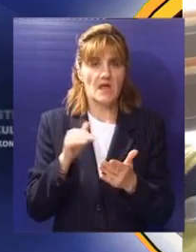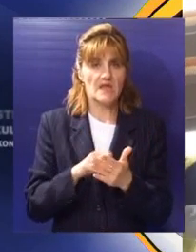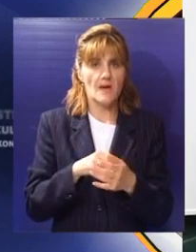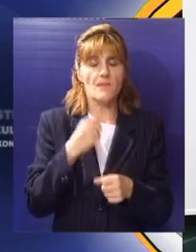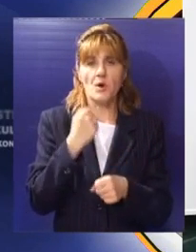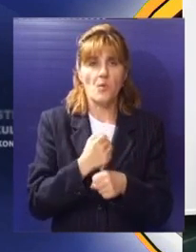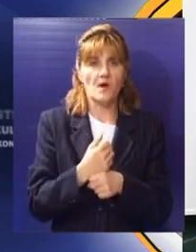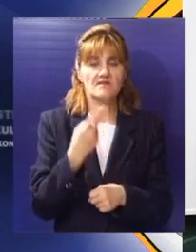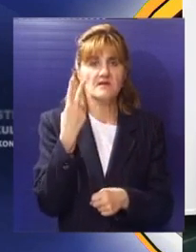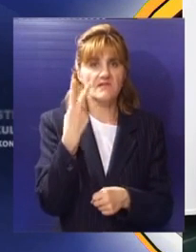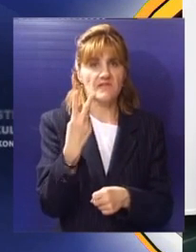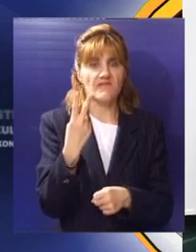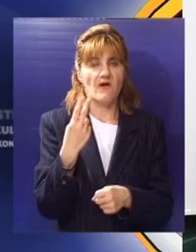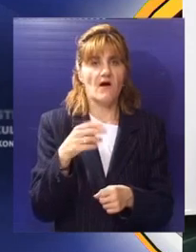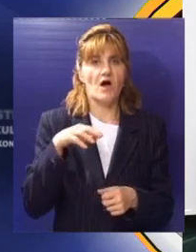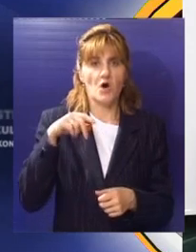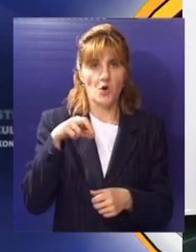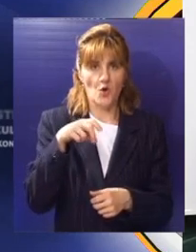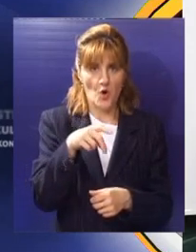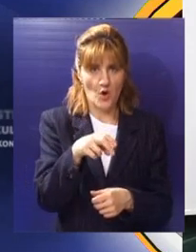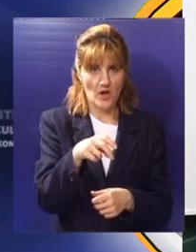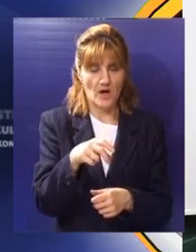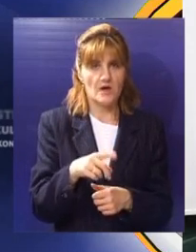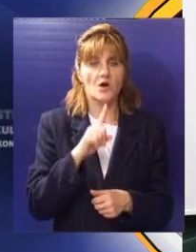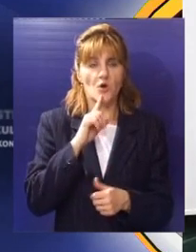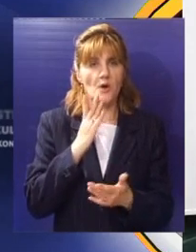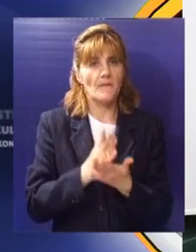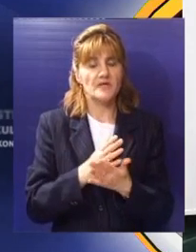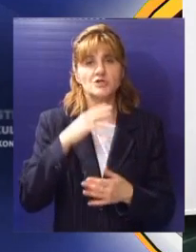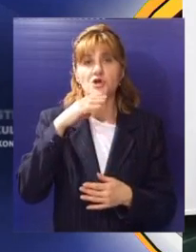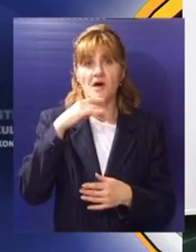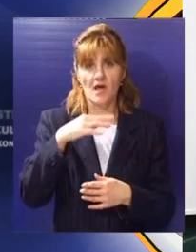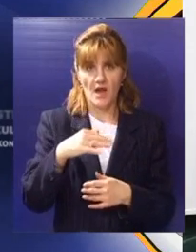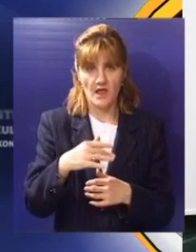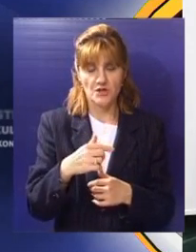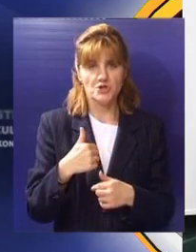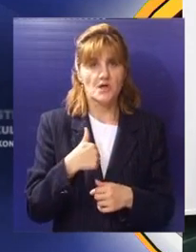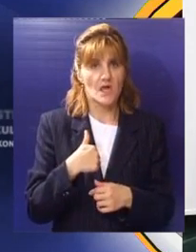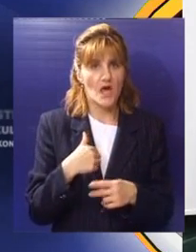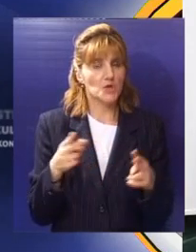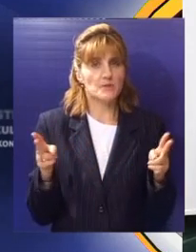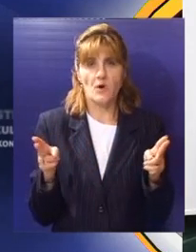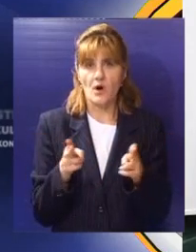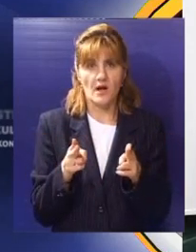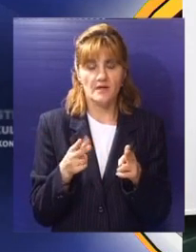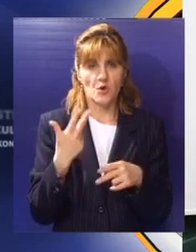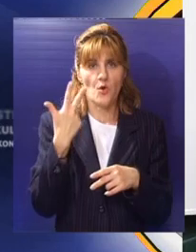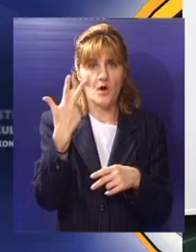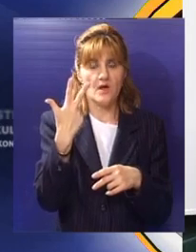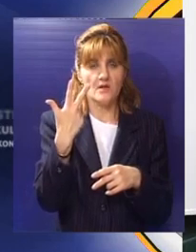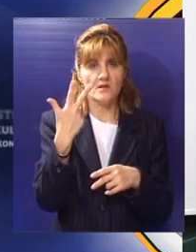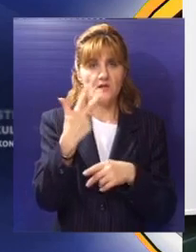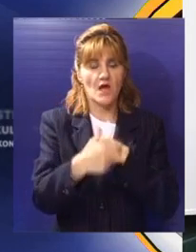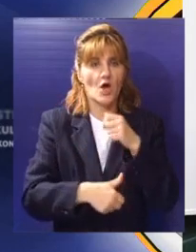sa dva osnovna koraka o kojima će ovde biti riječi, ali ja ću samo kratko tri